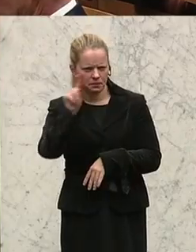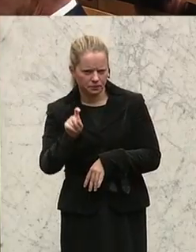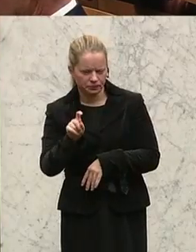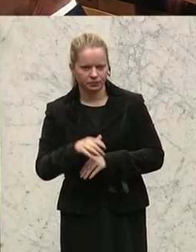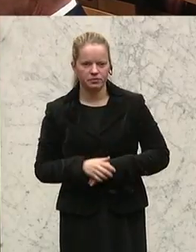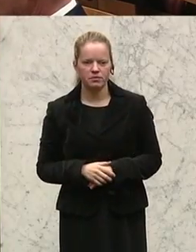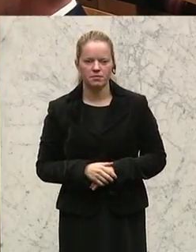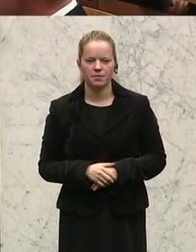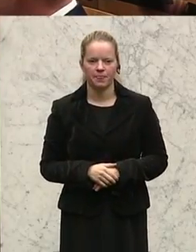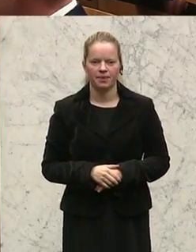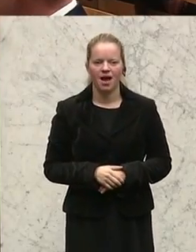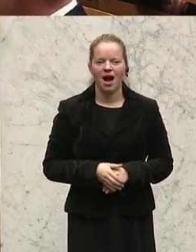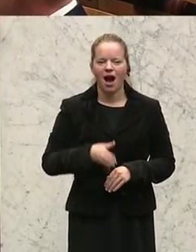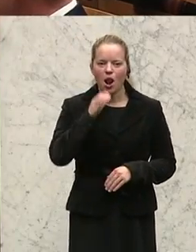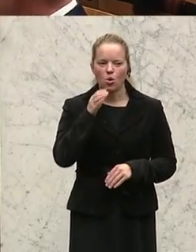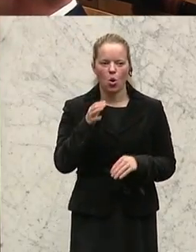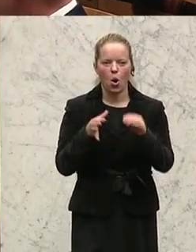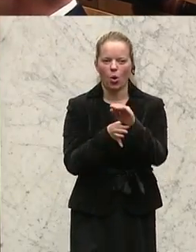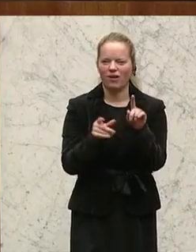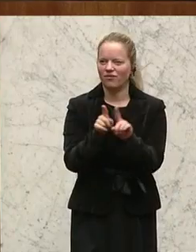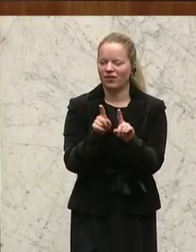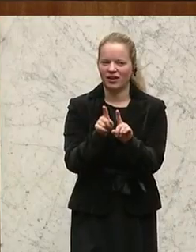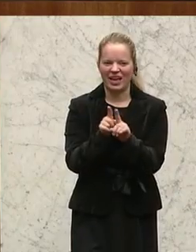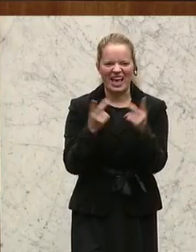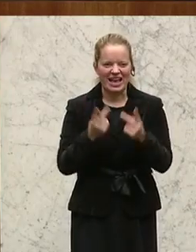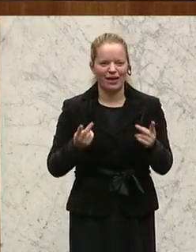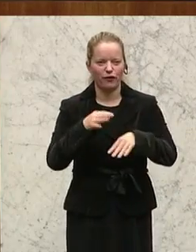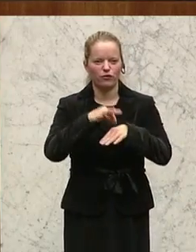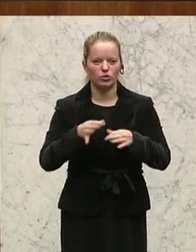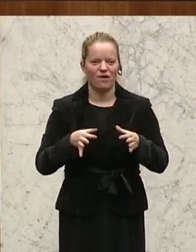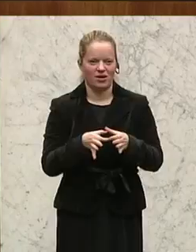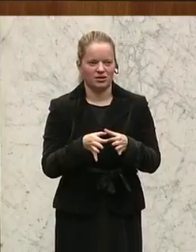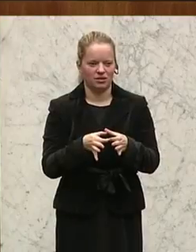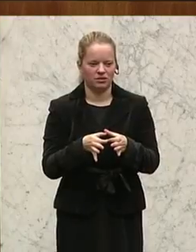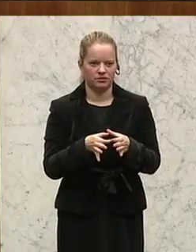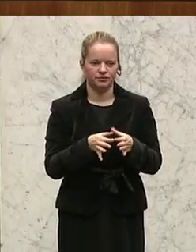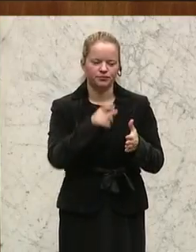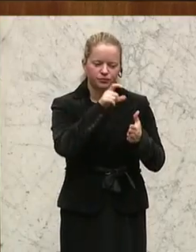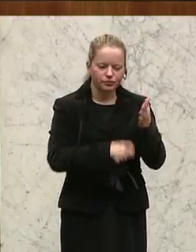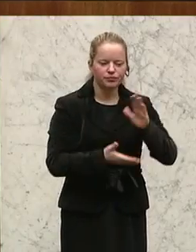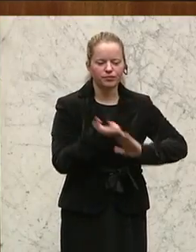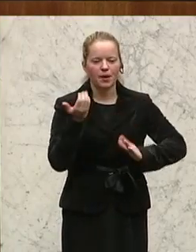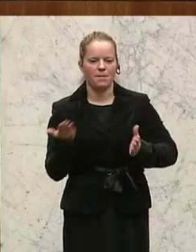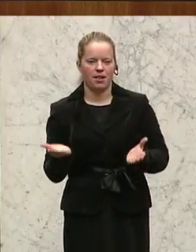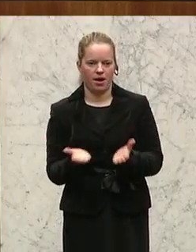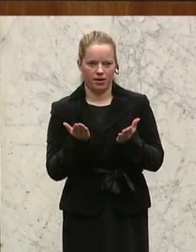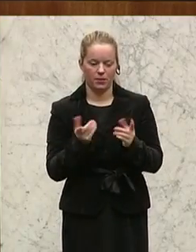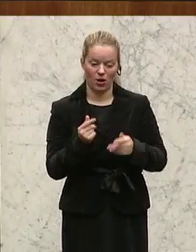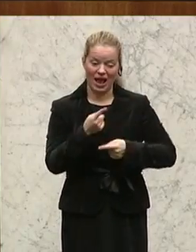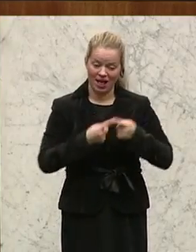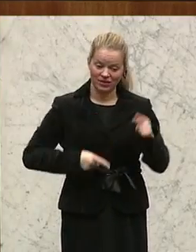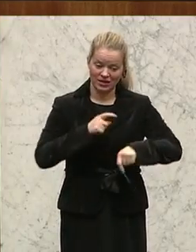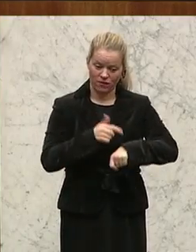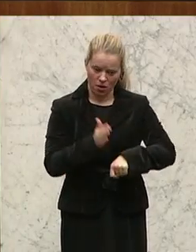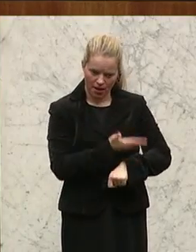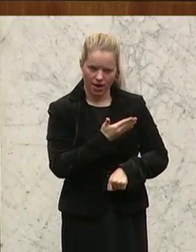ja so etwas Ähnliches wie die Fußfessel. Es ist quasi eine Erleichterung vom Führerscheinentzug. Man kann nach der Hälfte der Zeit, wo der